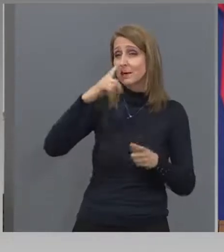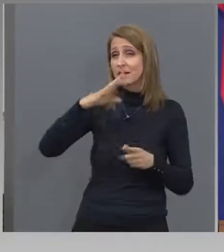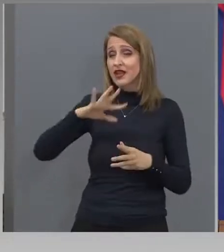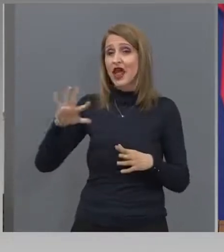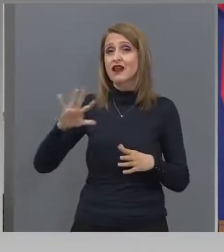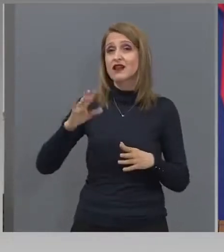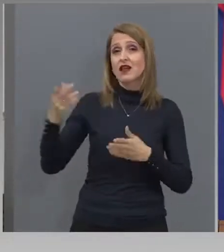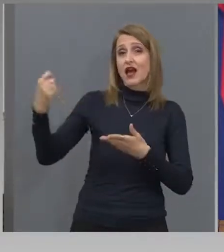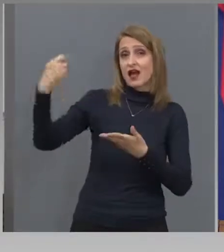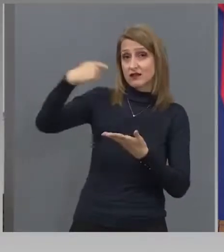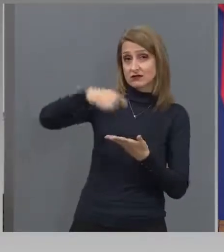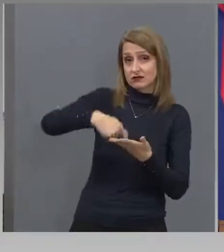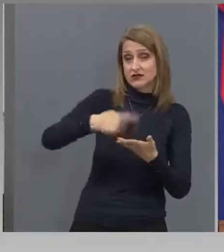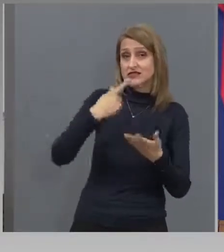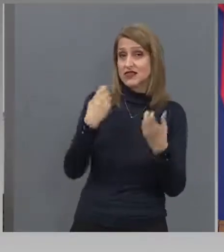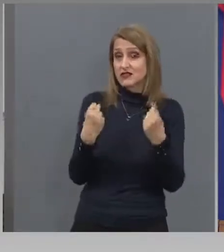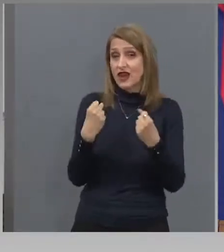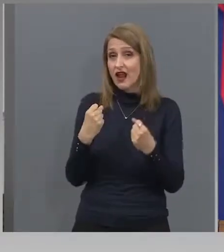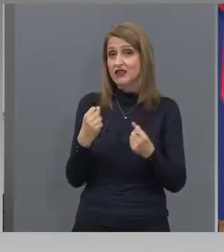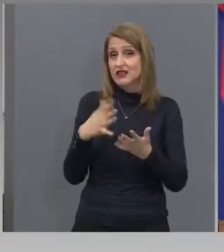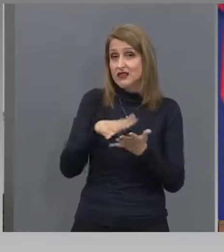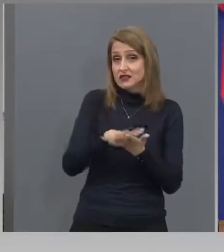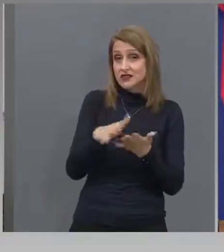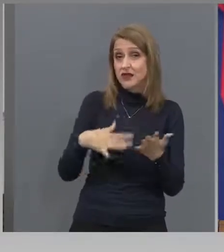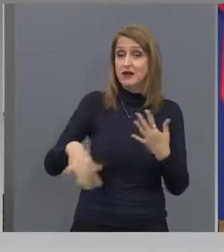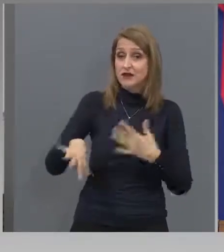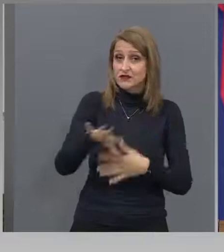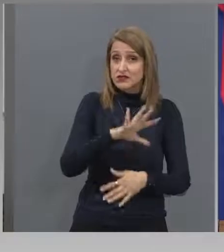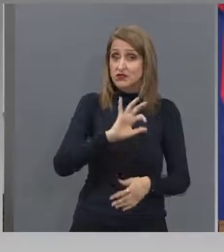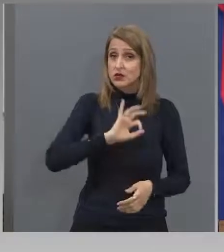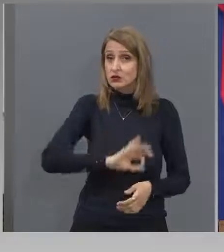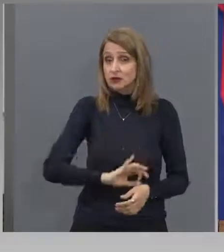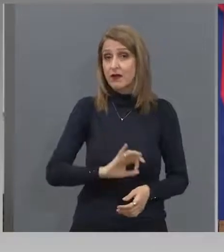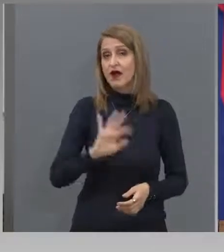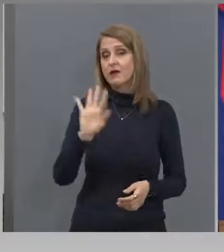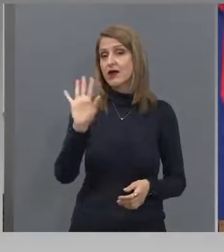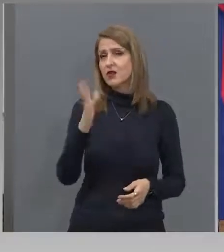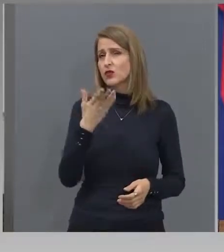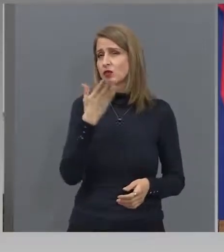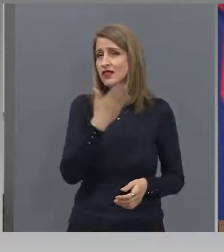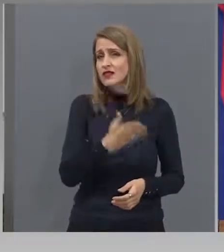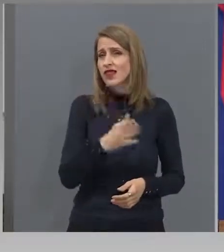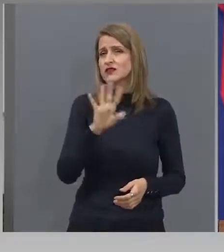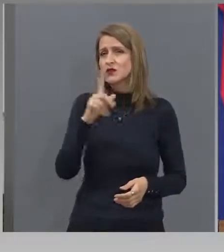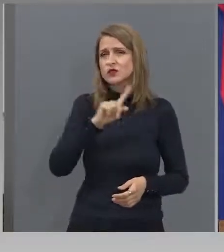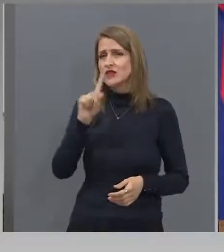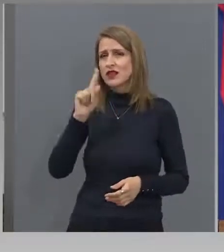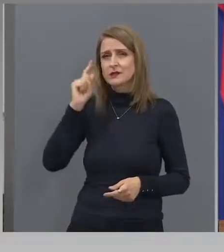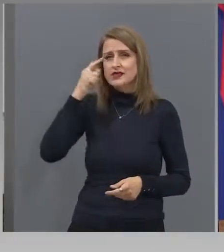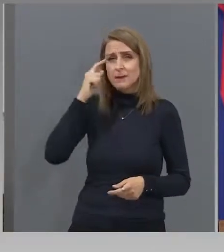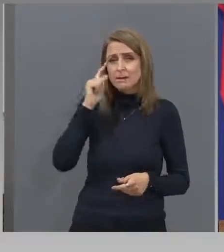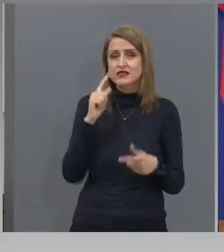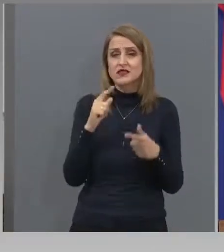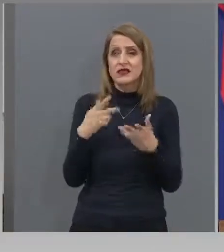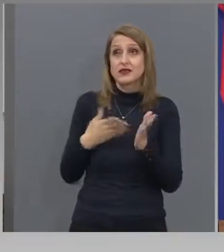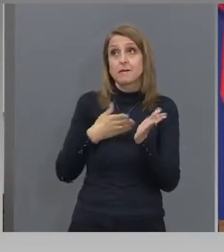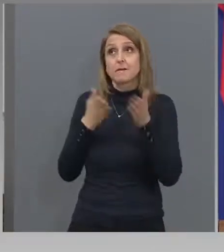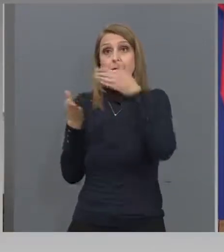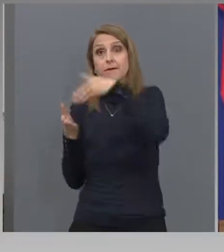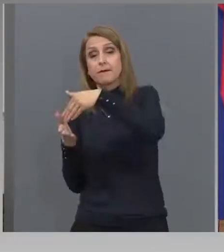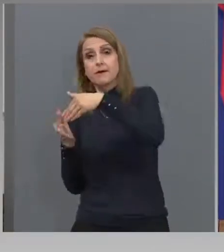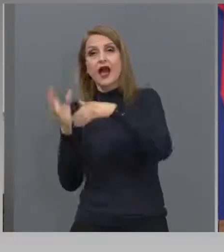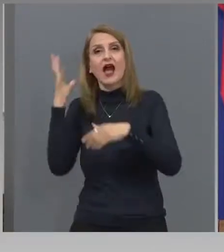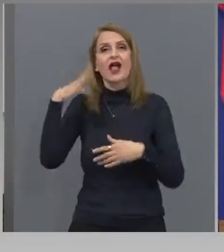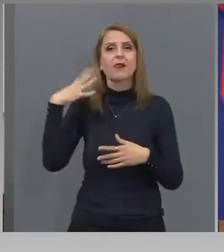система. Всички успяхме. Дори тези, които въобще не им се мисли за присъединението на Албания.